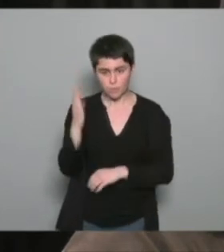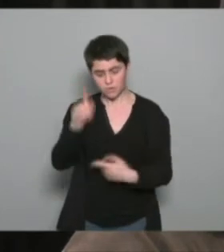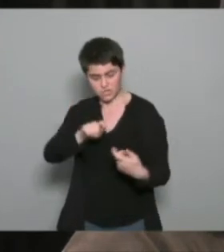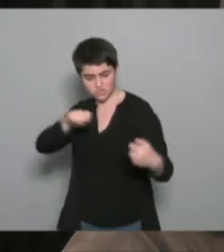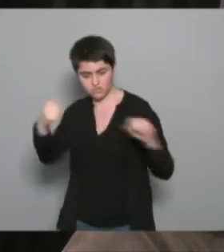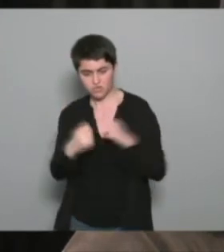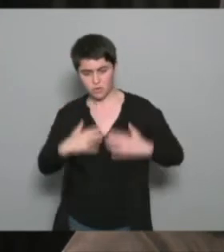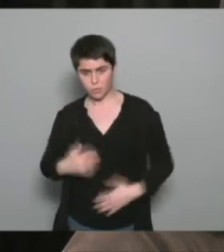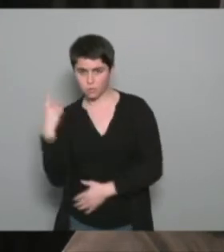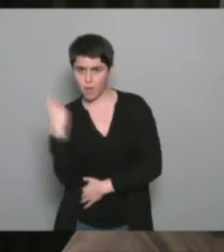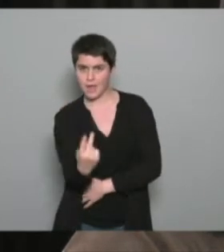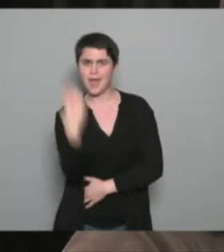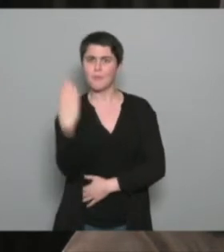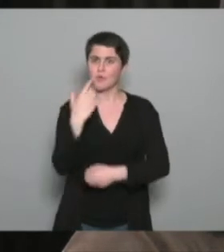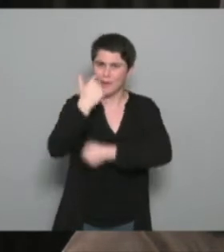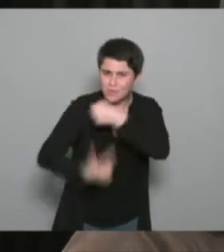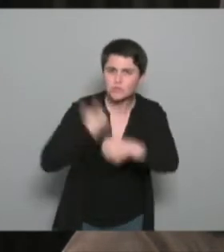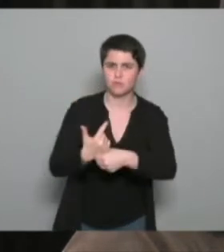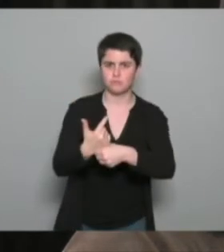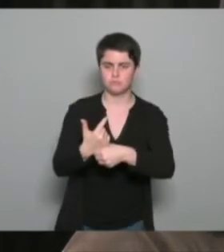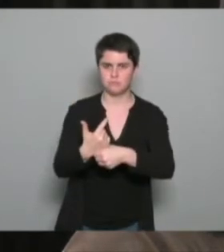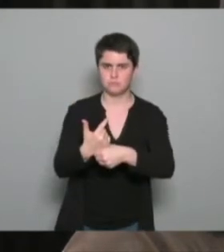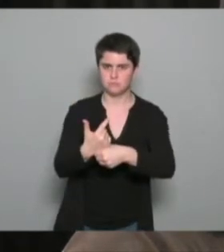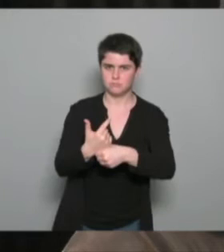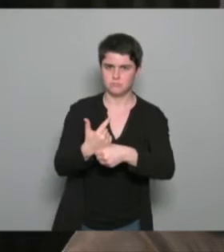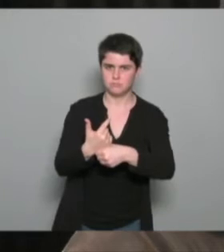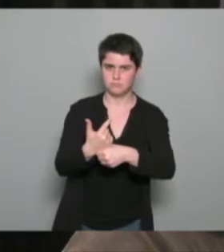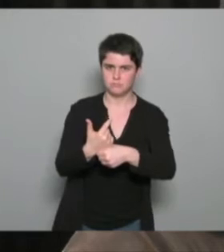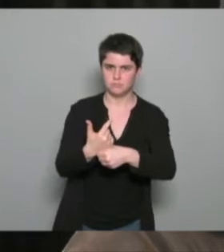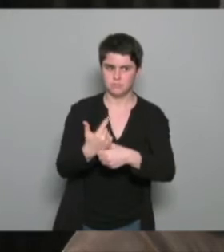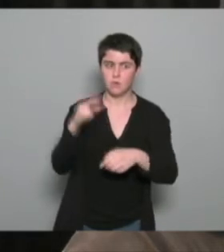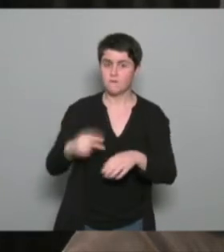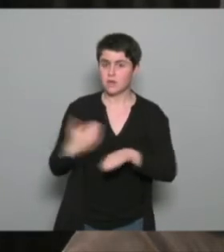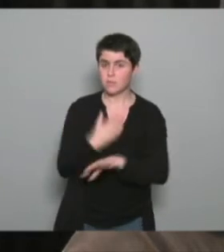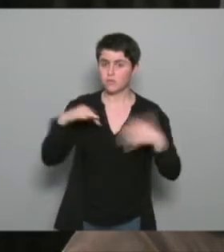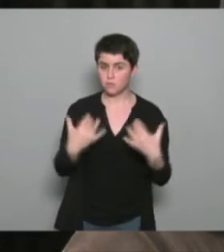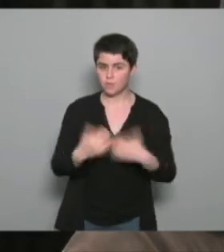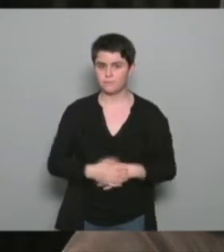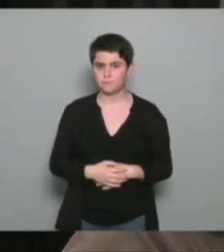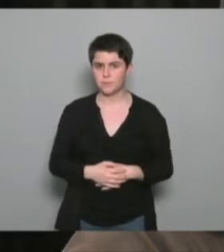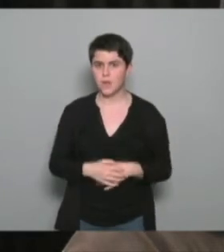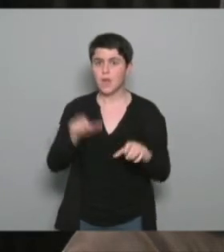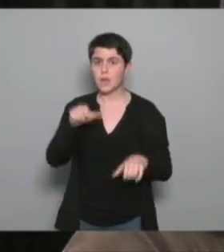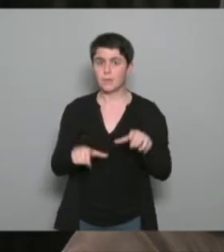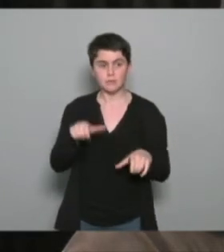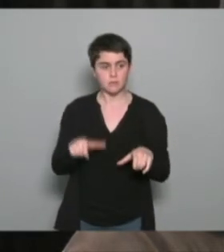et en fait qu'est-ce qui se passe ? ceux qui sont marginaux la sécurité routière dont je fais partie